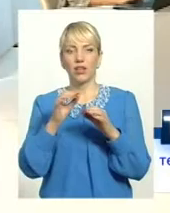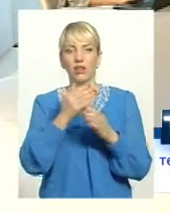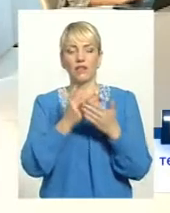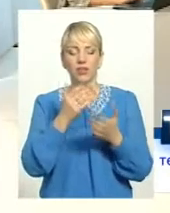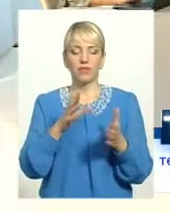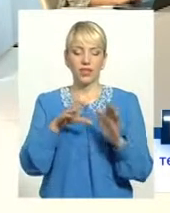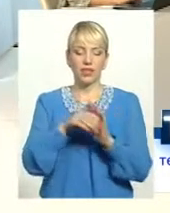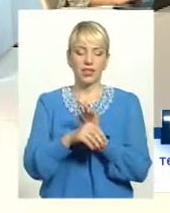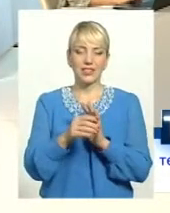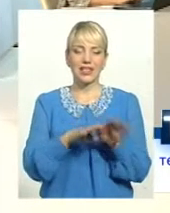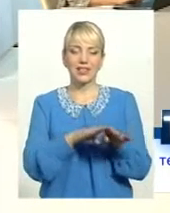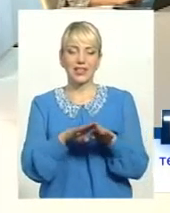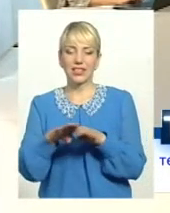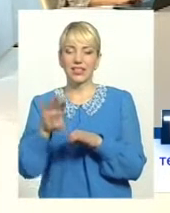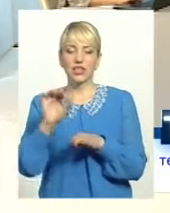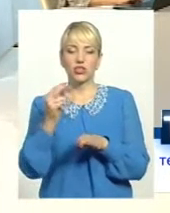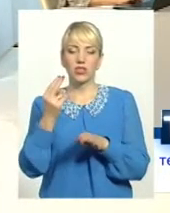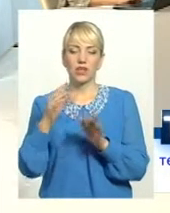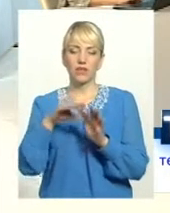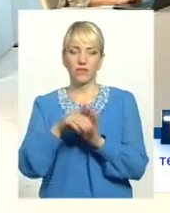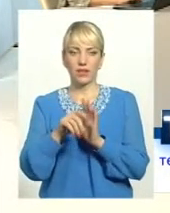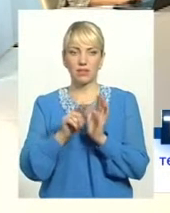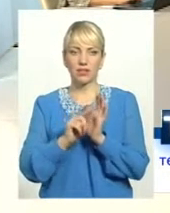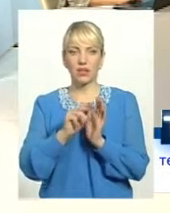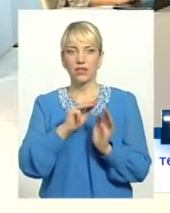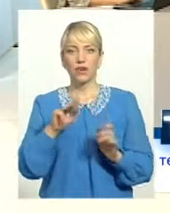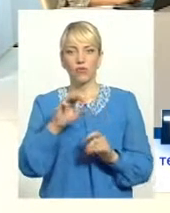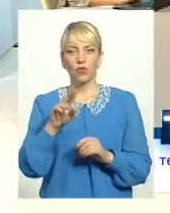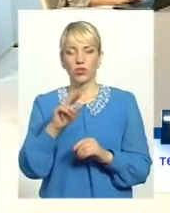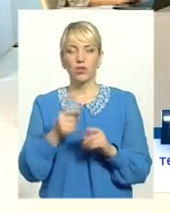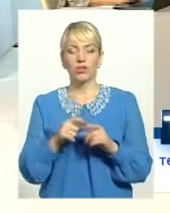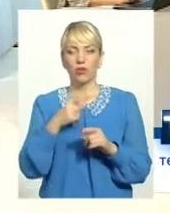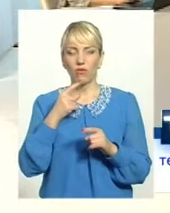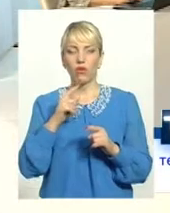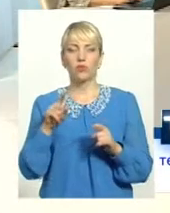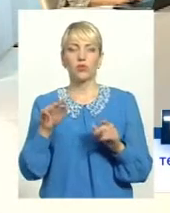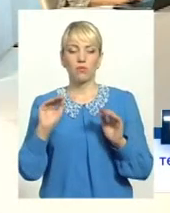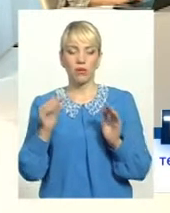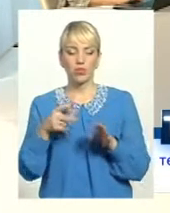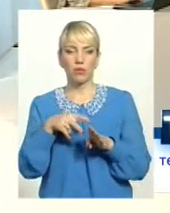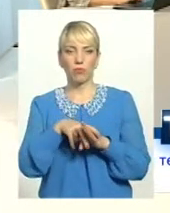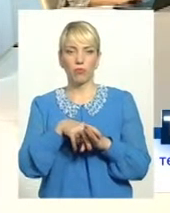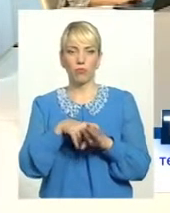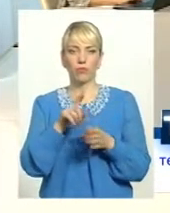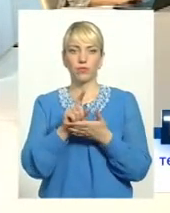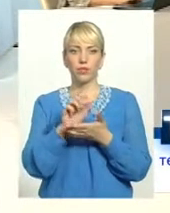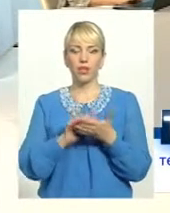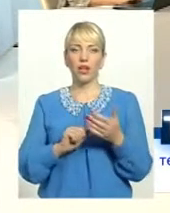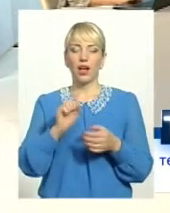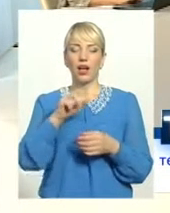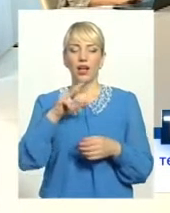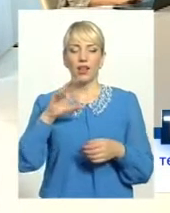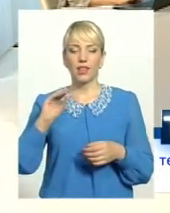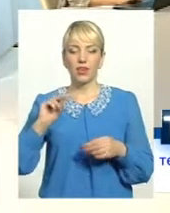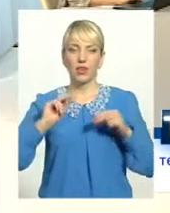соціальний внесок, пенсійний фонд. Тобто, і там можна сказати, що зменшення податкового навантаження. На жаль, роботодавці наші не спішать,